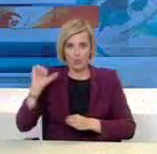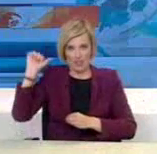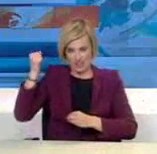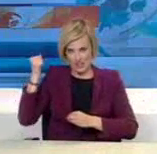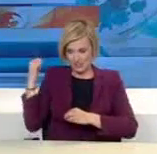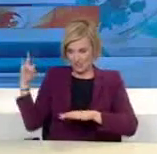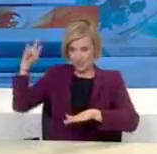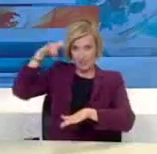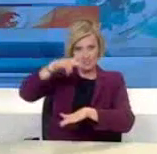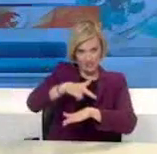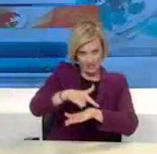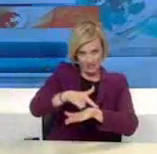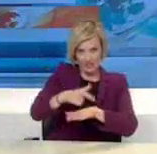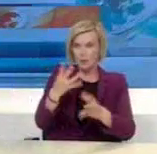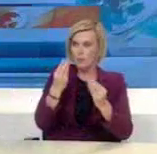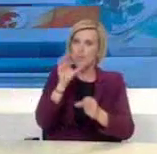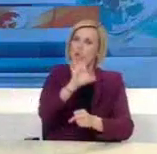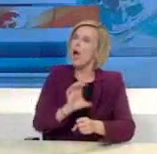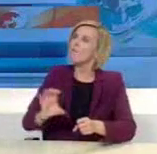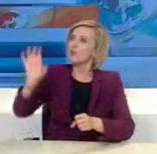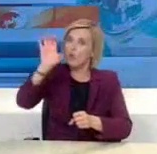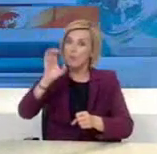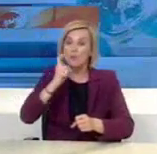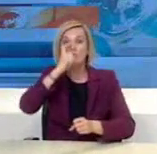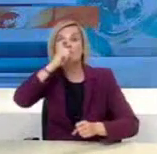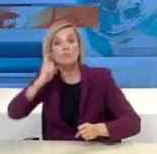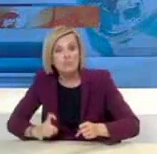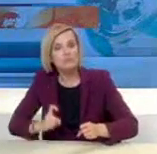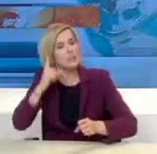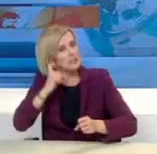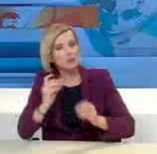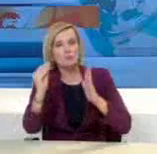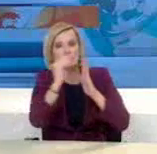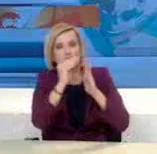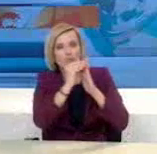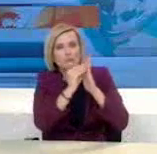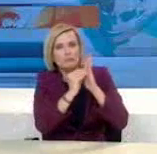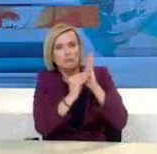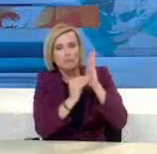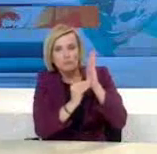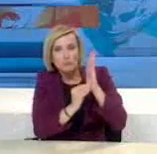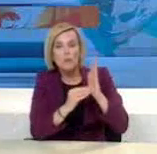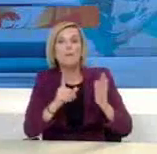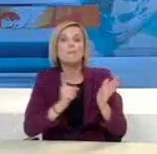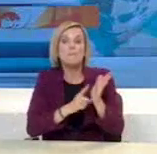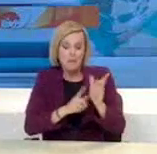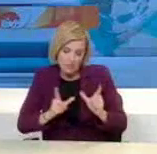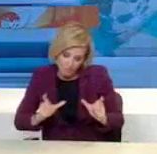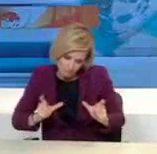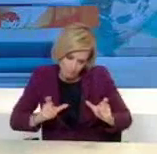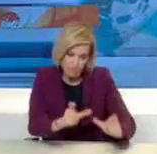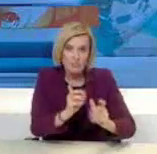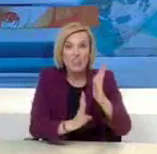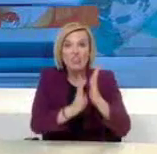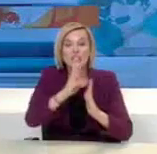προηγούμενες μέρες, από διάφορους προορισμούς. Σε σύνολο 217 δειγματοληπτικών ελέγχων, έλεγχοι οι οποίοι θα